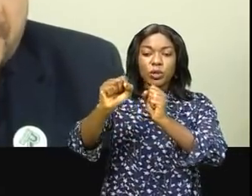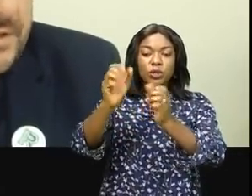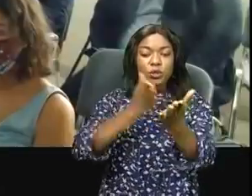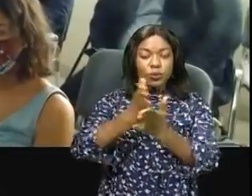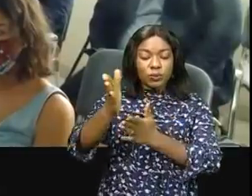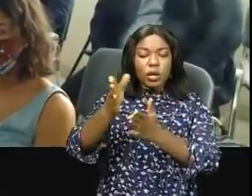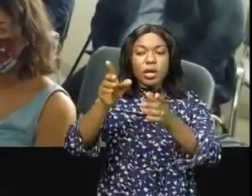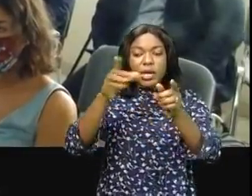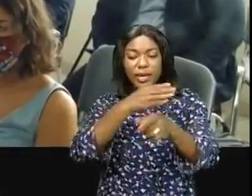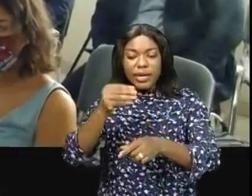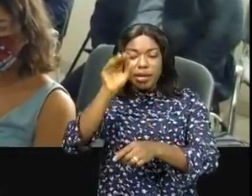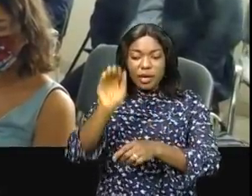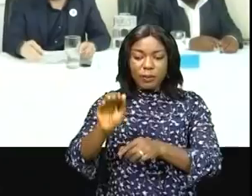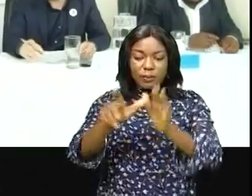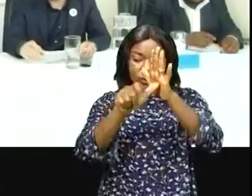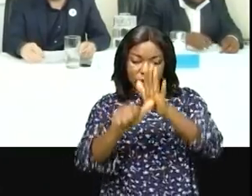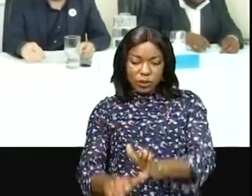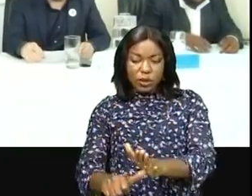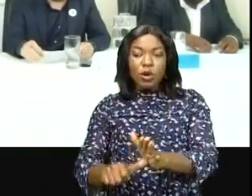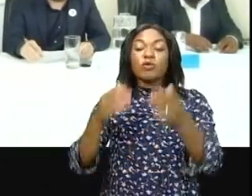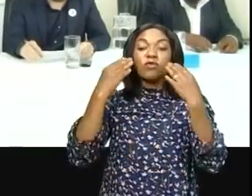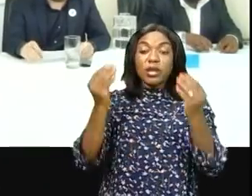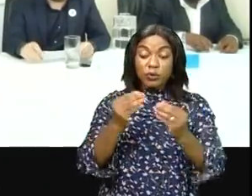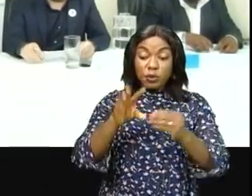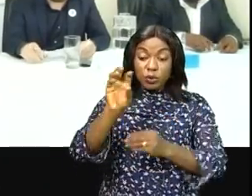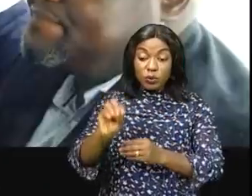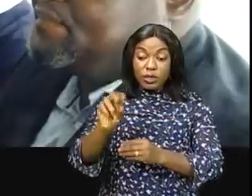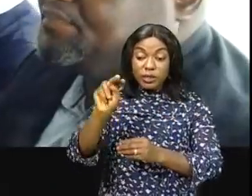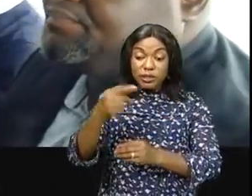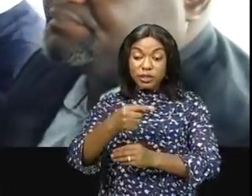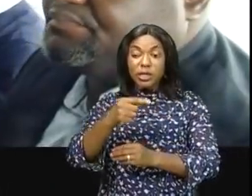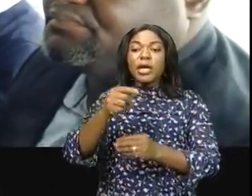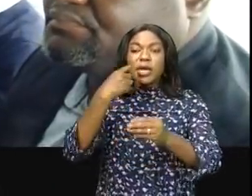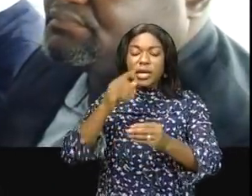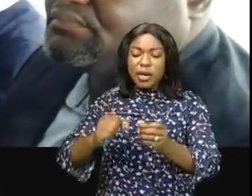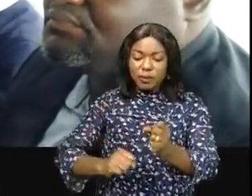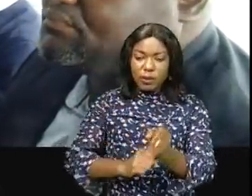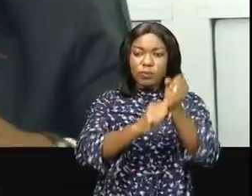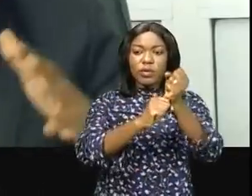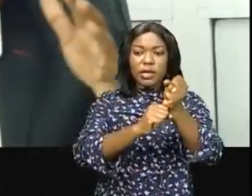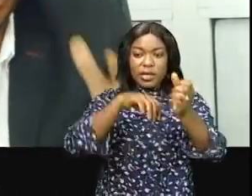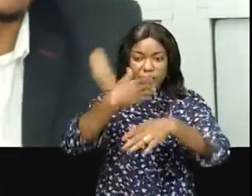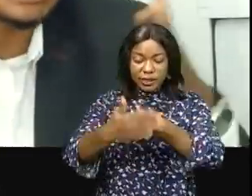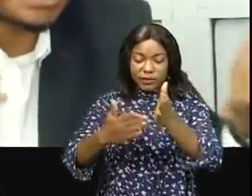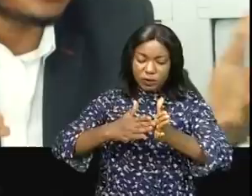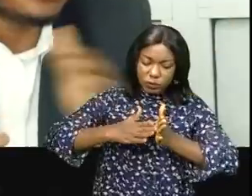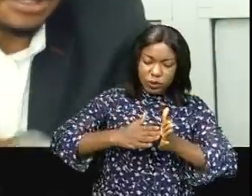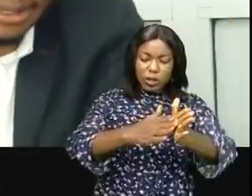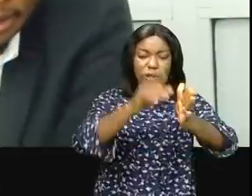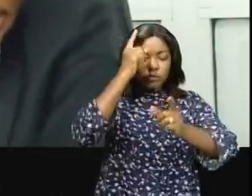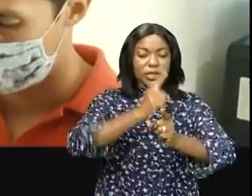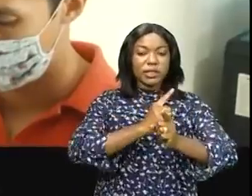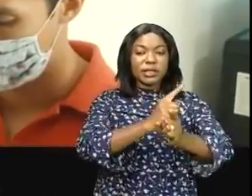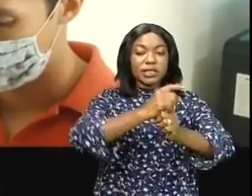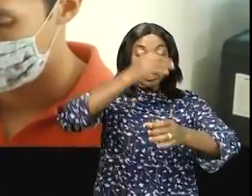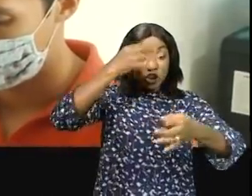et marginalisées. La RFN pense également appuyer la continuité de ce travail pour la sécurisation